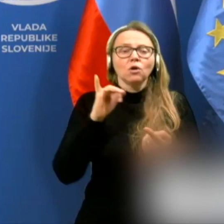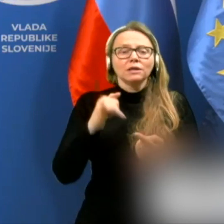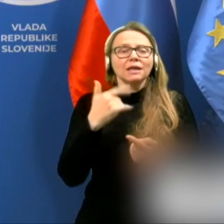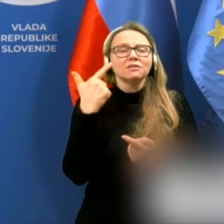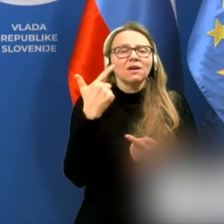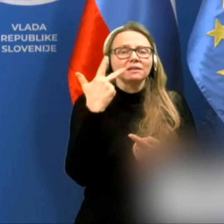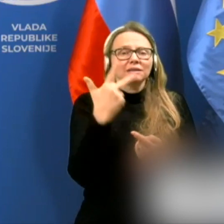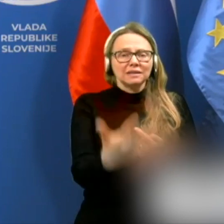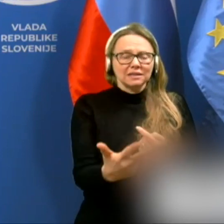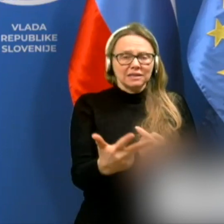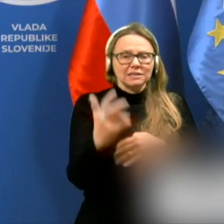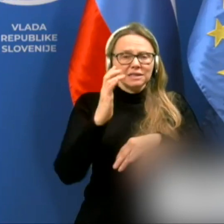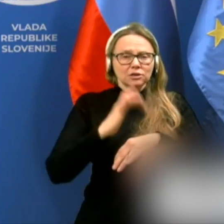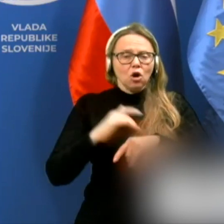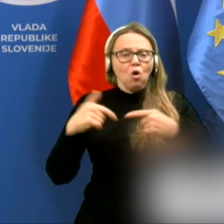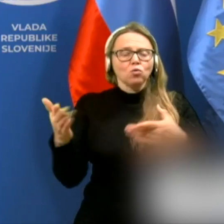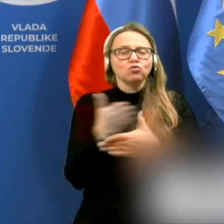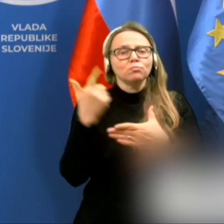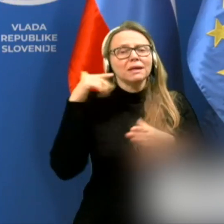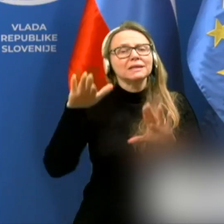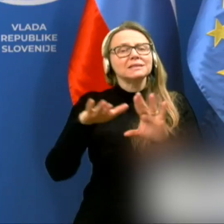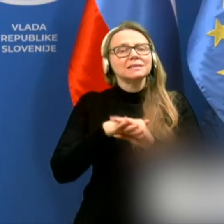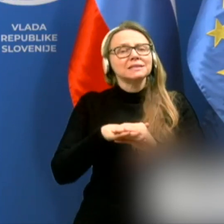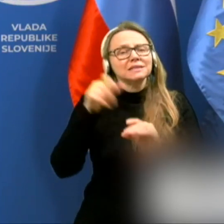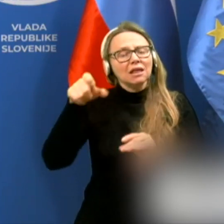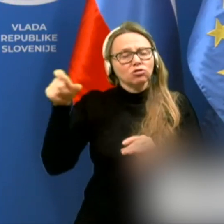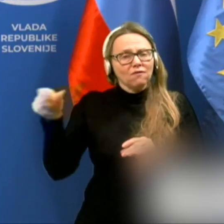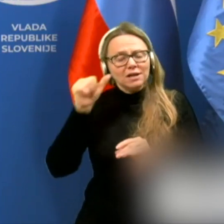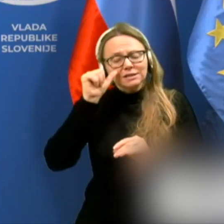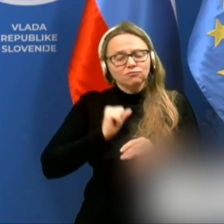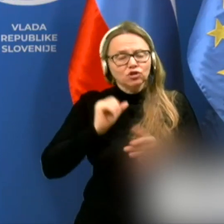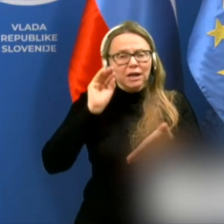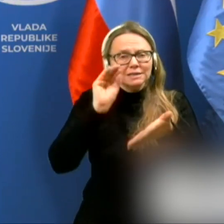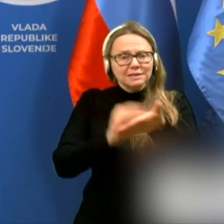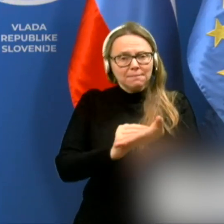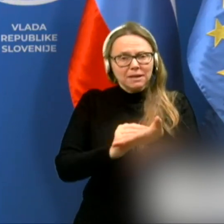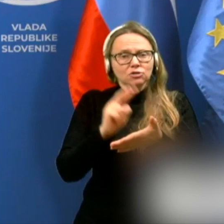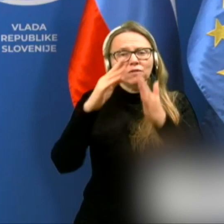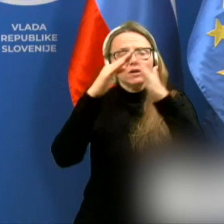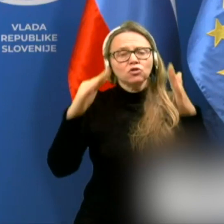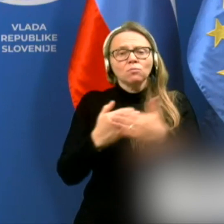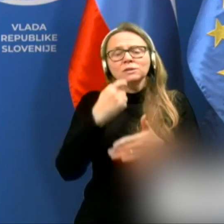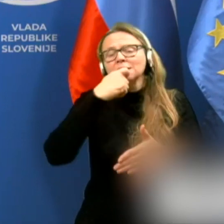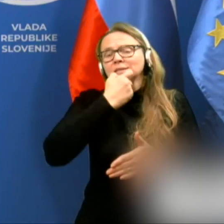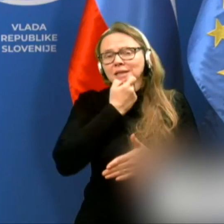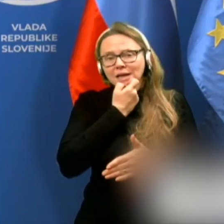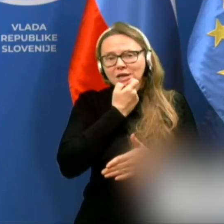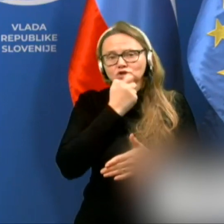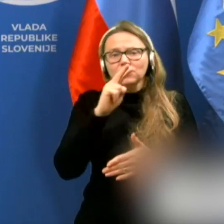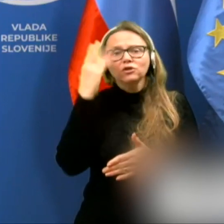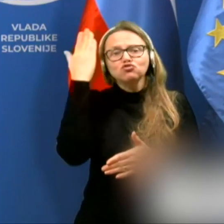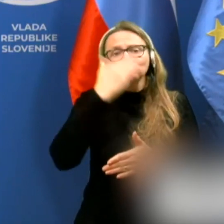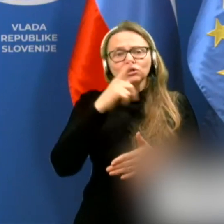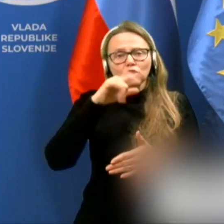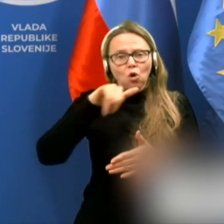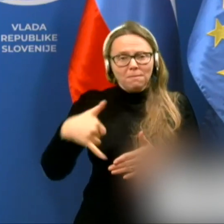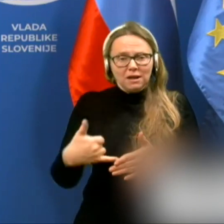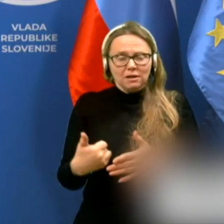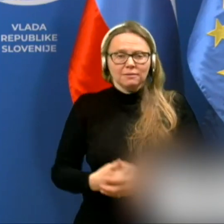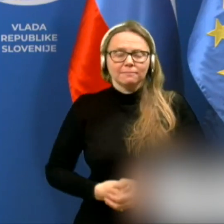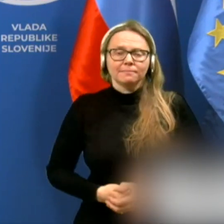32 okuž med stanovalci, včeraj zabeleženih v domu za starejše v Črdomlju.